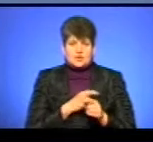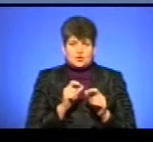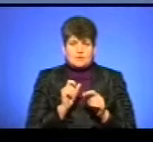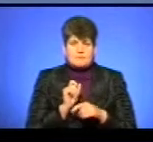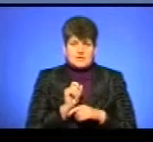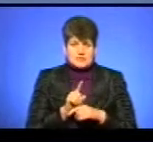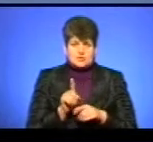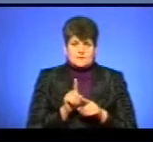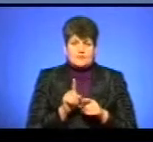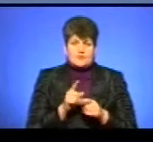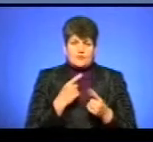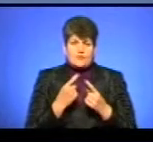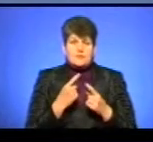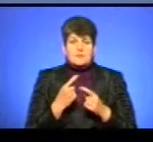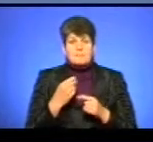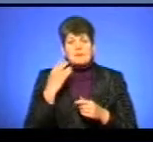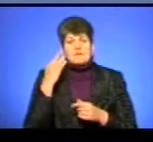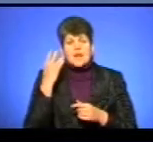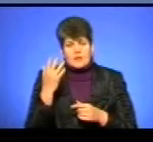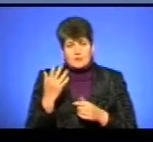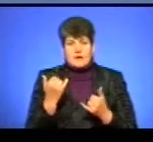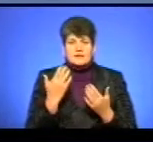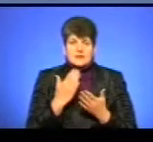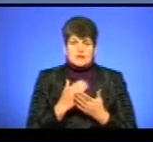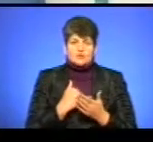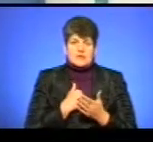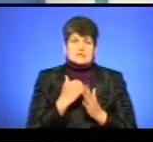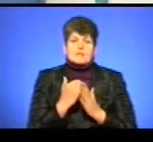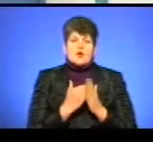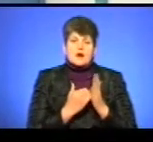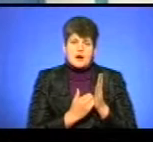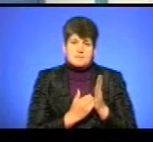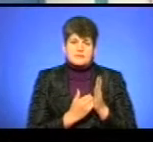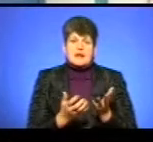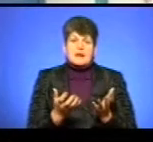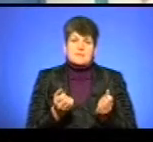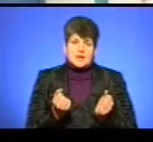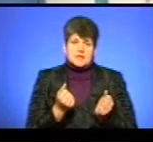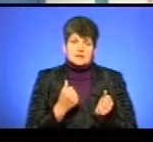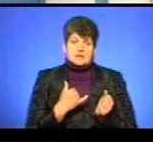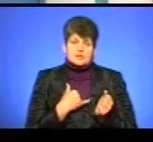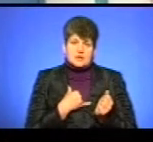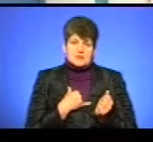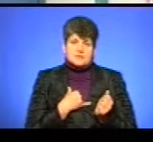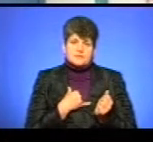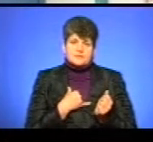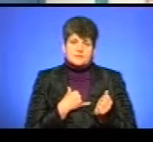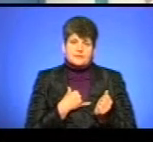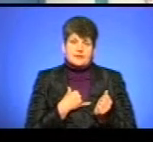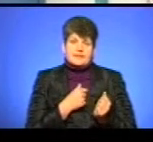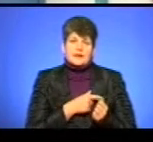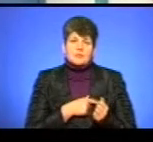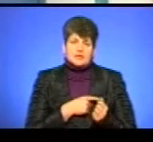ми поки що мріємо. Але є в нас зараз програма, яка прийнята нашими